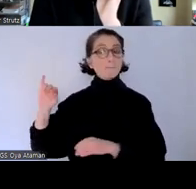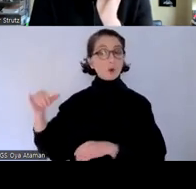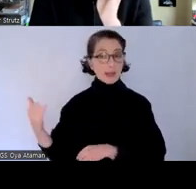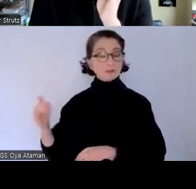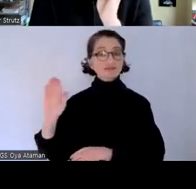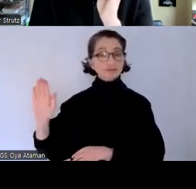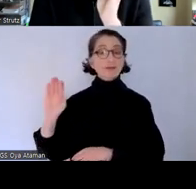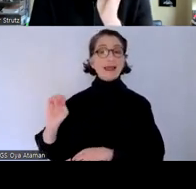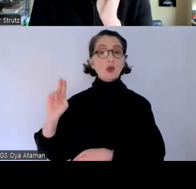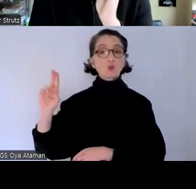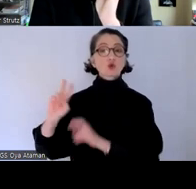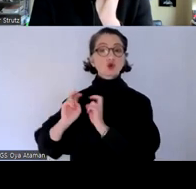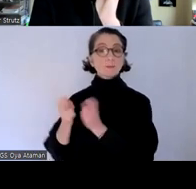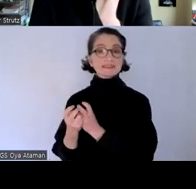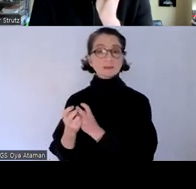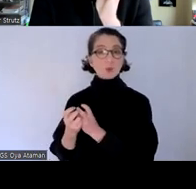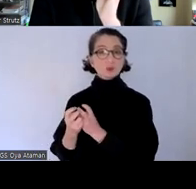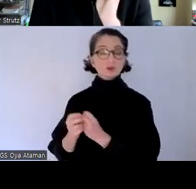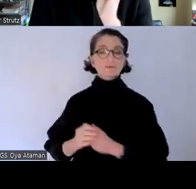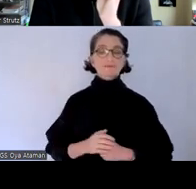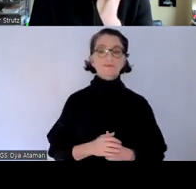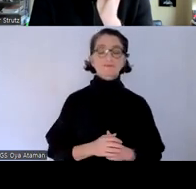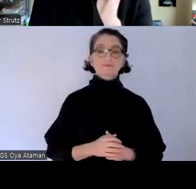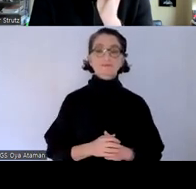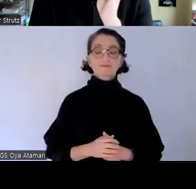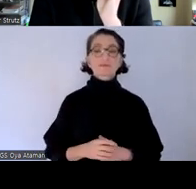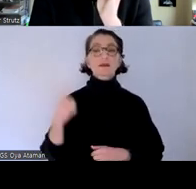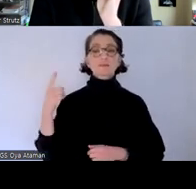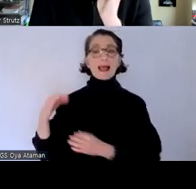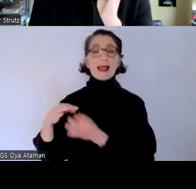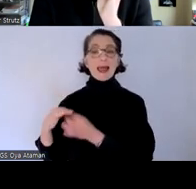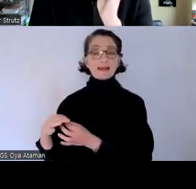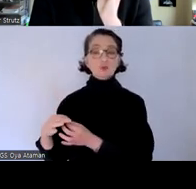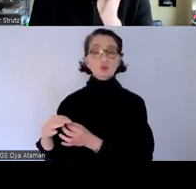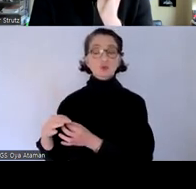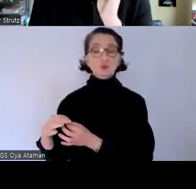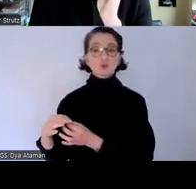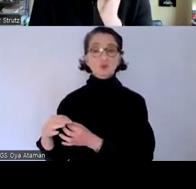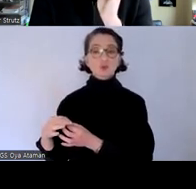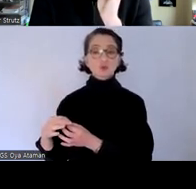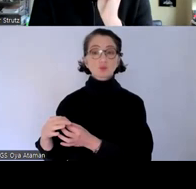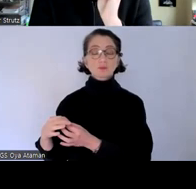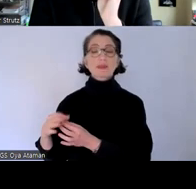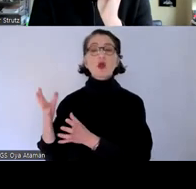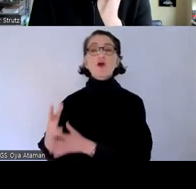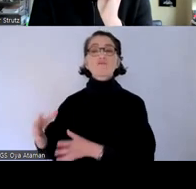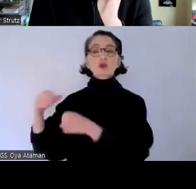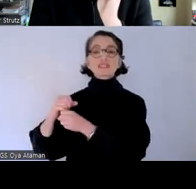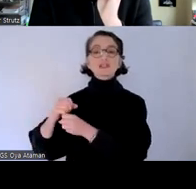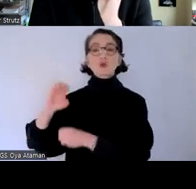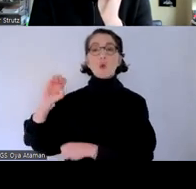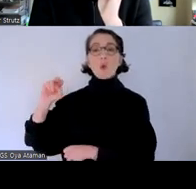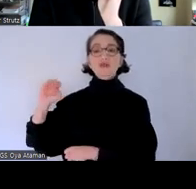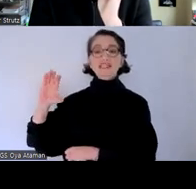europäischen kommission und wird geleitet von der fondation 11 also der